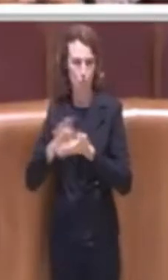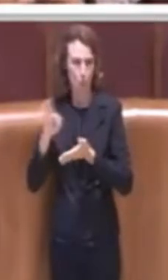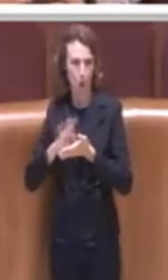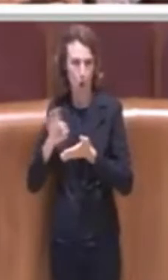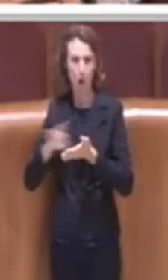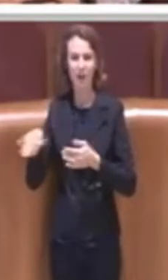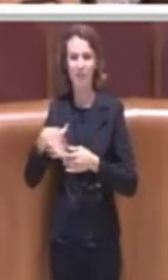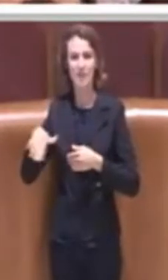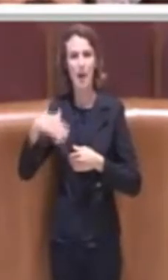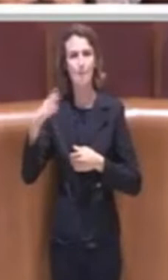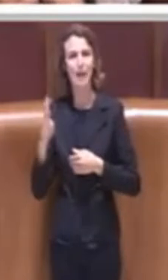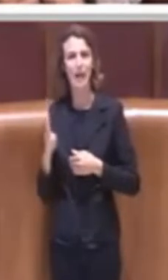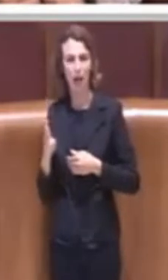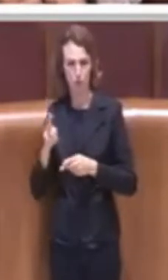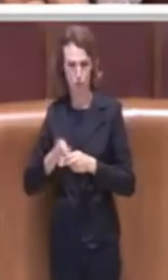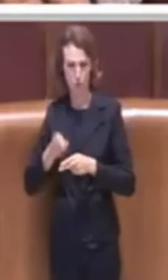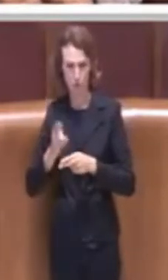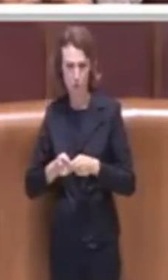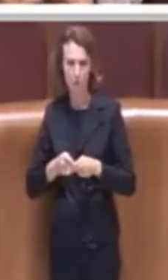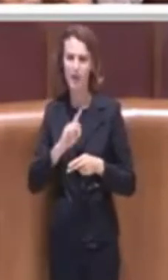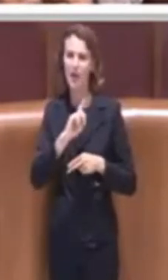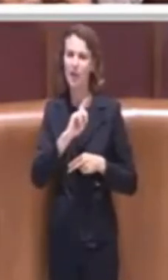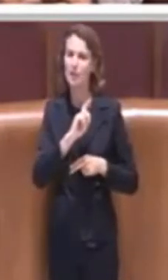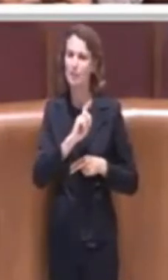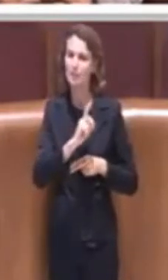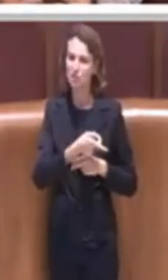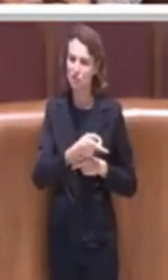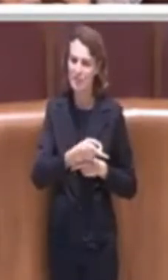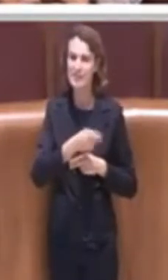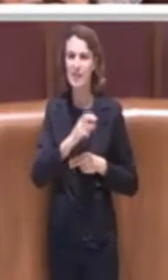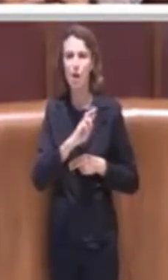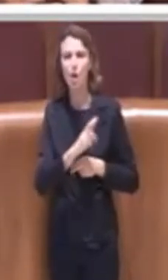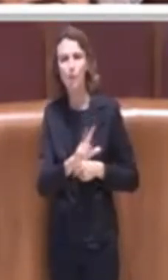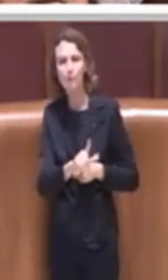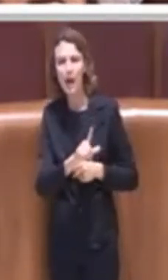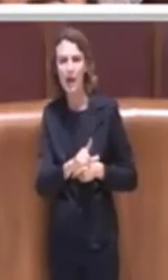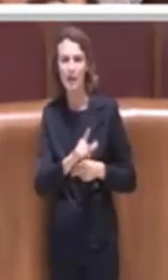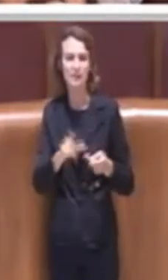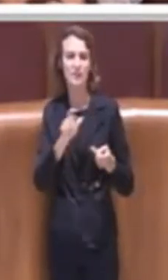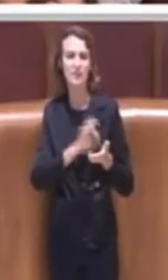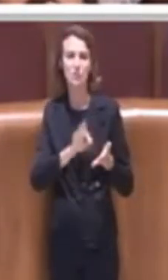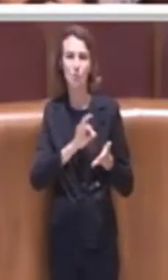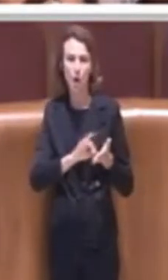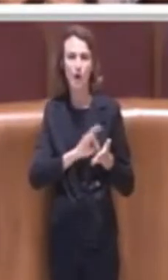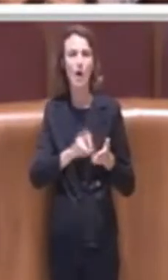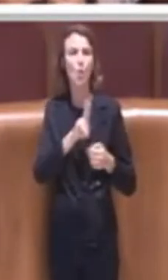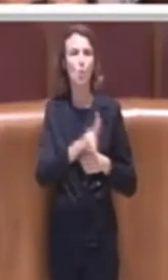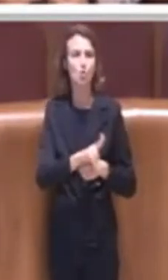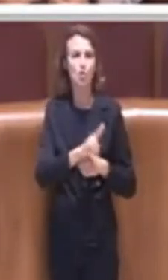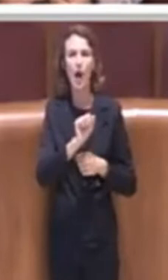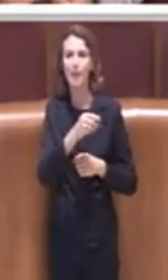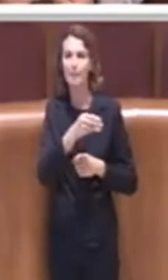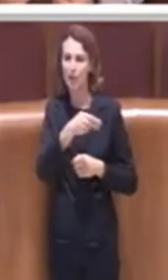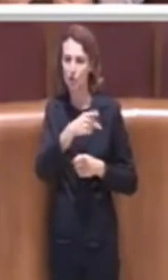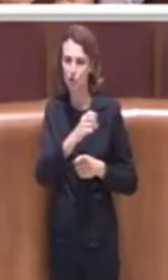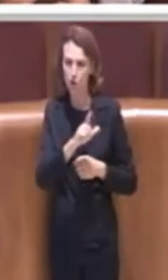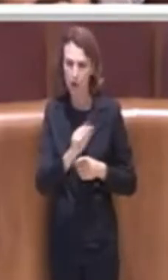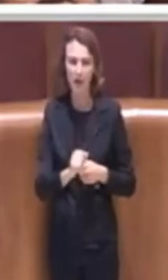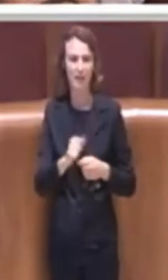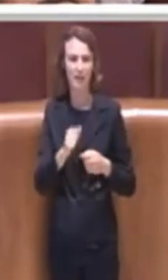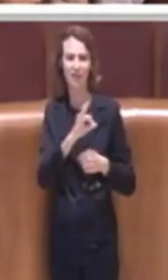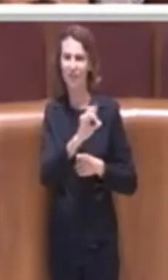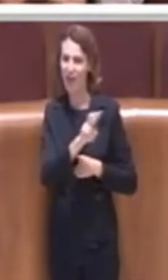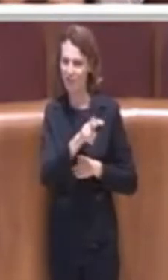Brigida Lombardi dell'Istituto Comprensivo Bersagliere Urso Mendola di Favara e l'Associazione Marevivo,